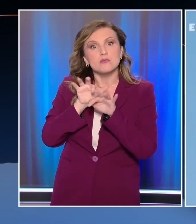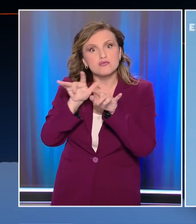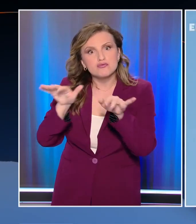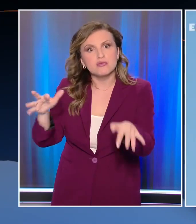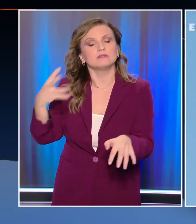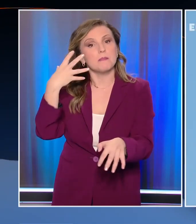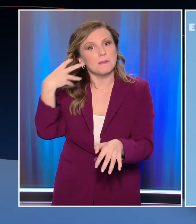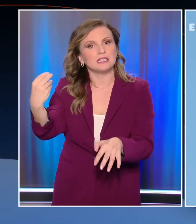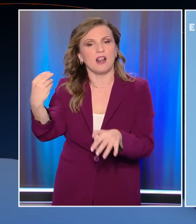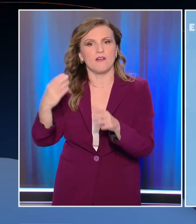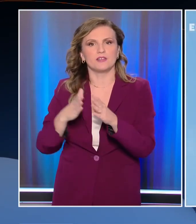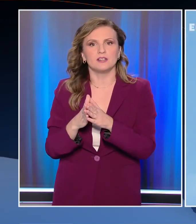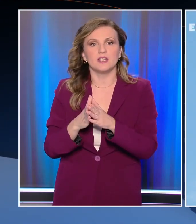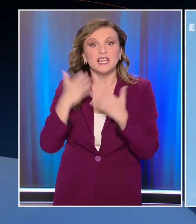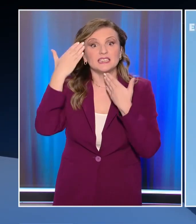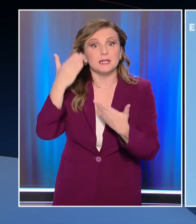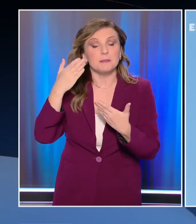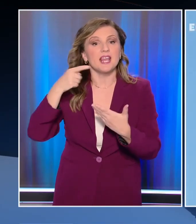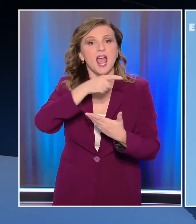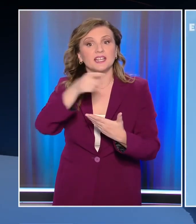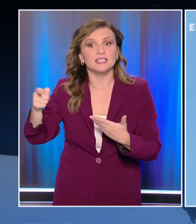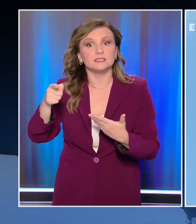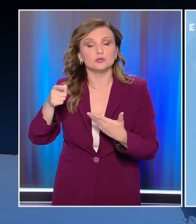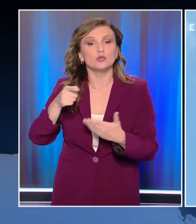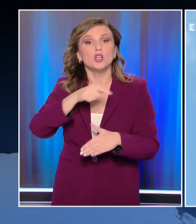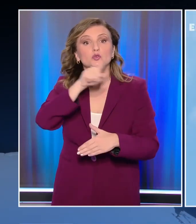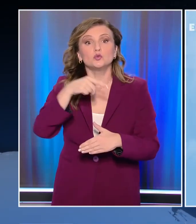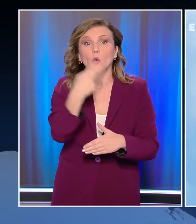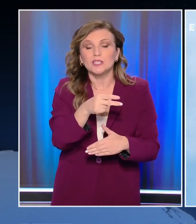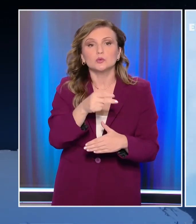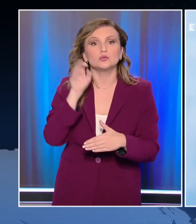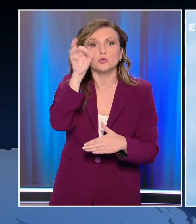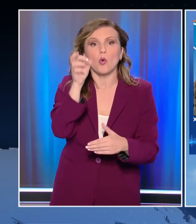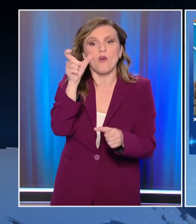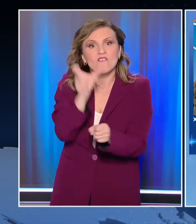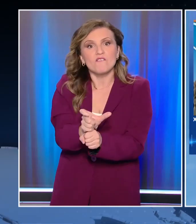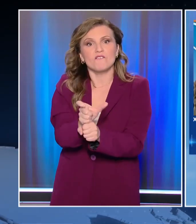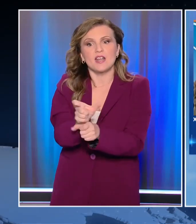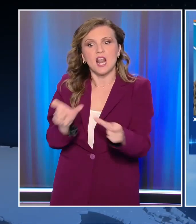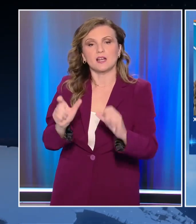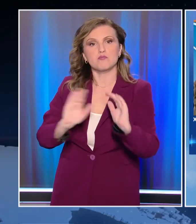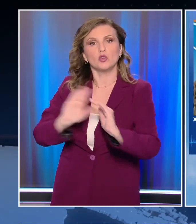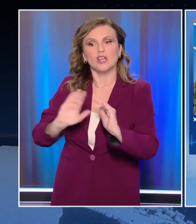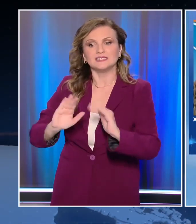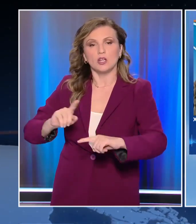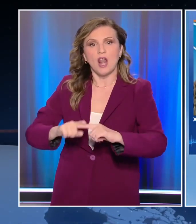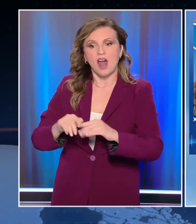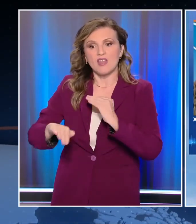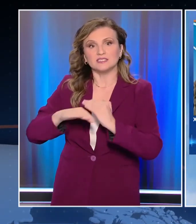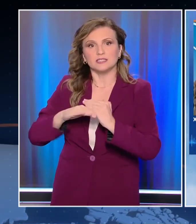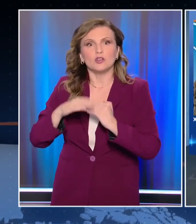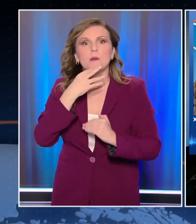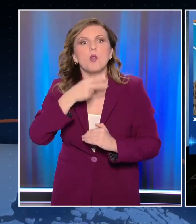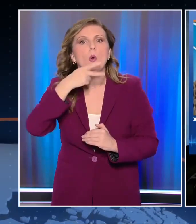περαστεί. Τιμήσε εκείνους όπως τη ζωή των όρισαν και φυλάπουν θερμοπύλες. Γιατί καβάθεις φέτος. Μας άρεσε ο